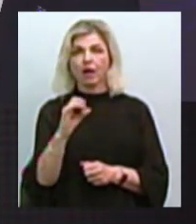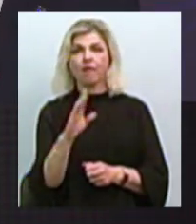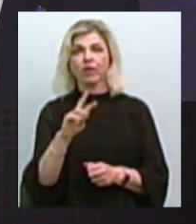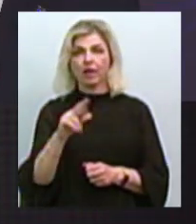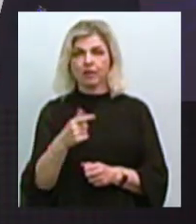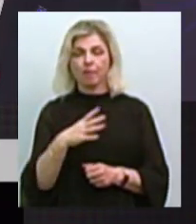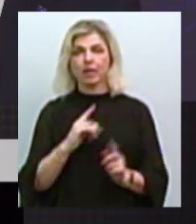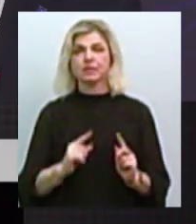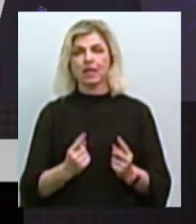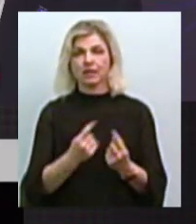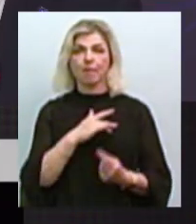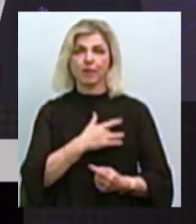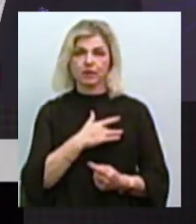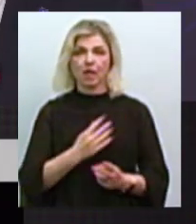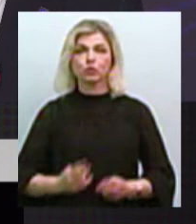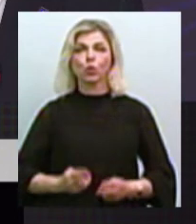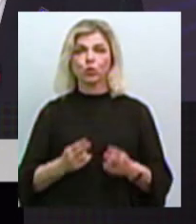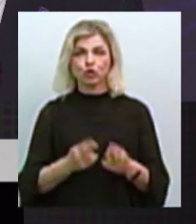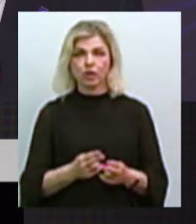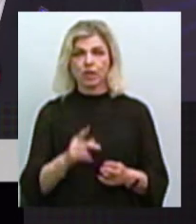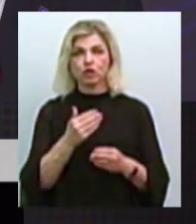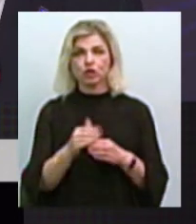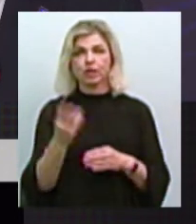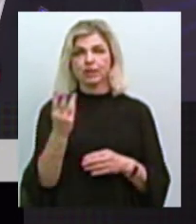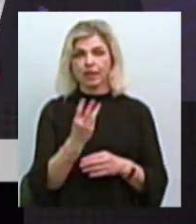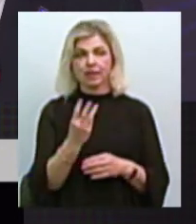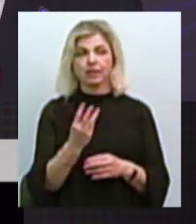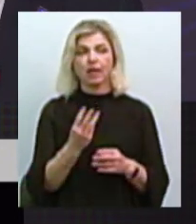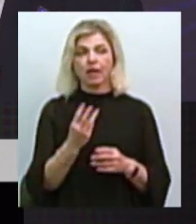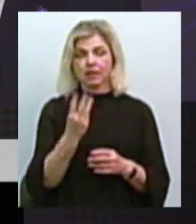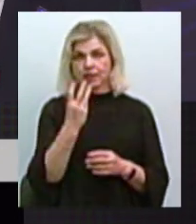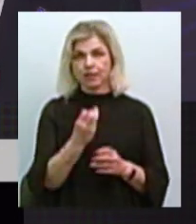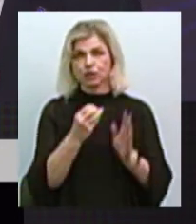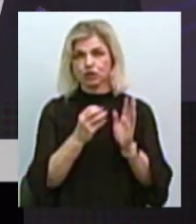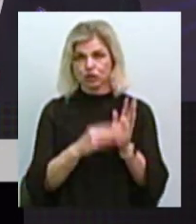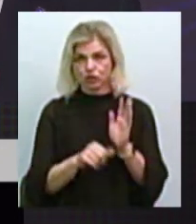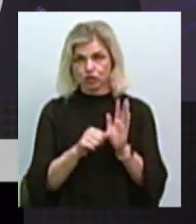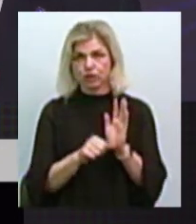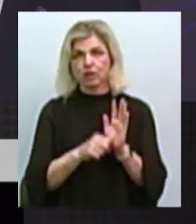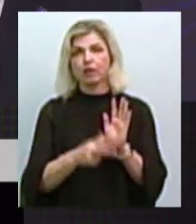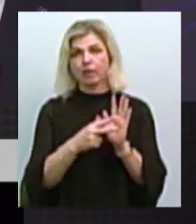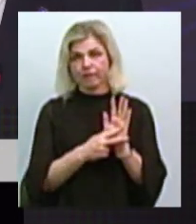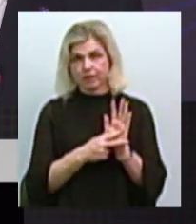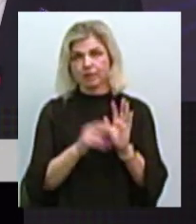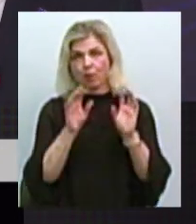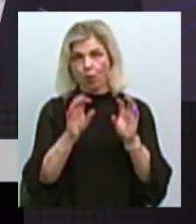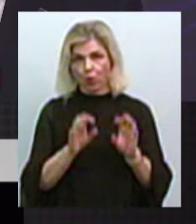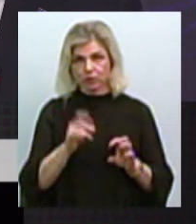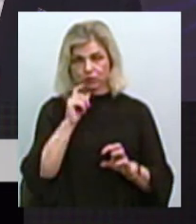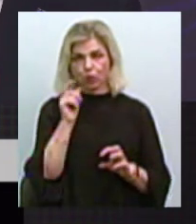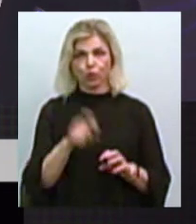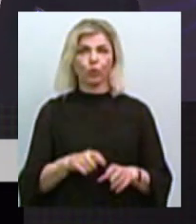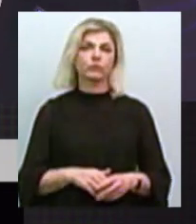підозрою у скоєнні злочина за частиною 3 тієї ж статті 368-карного кодексу